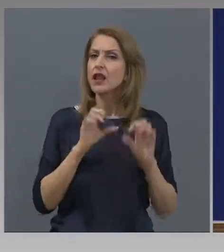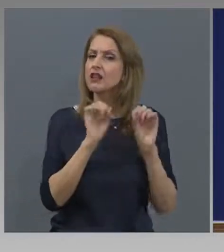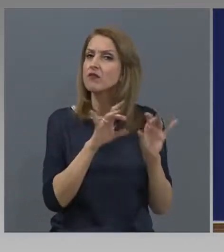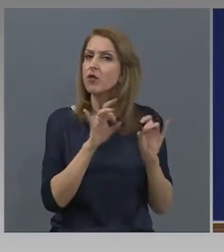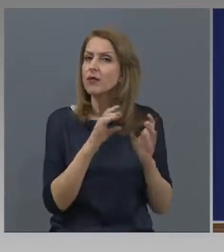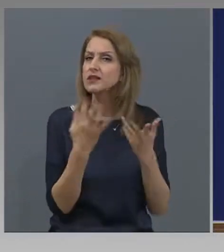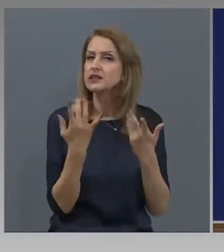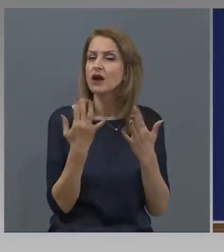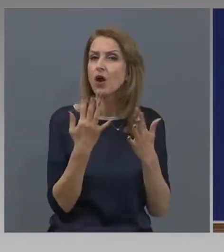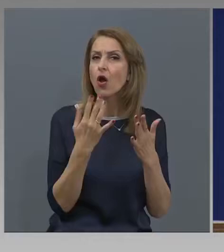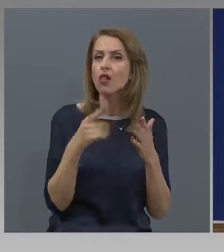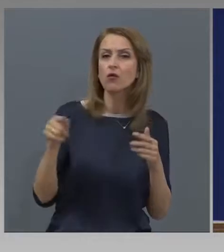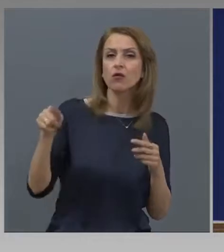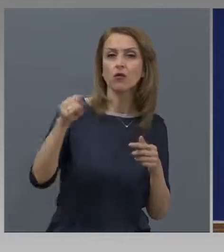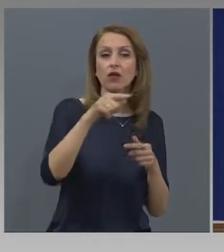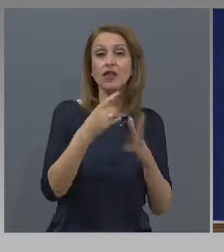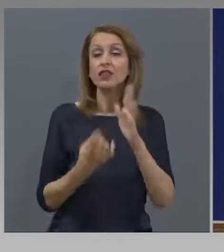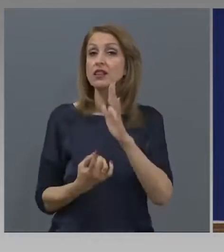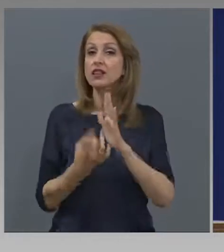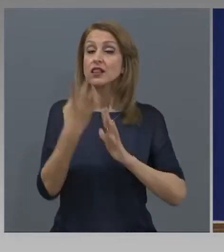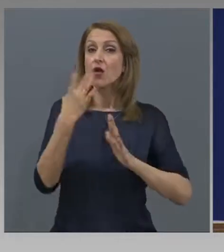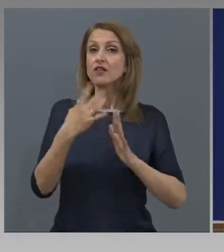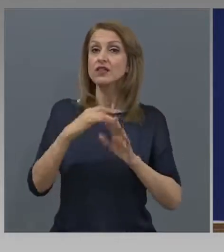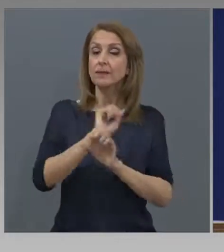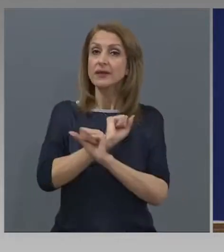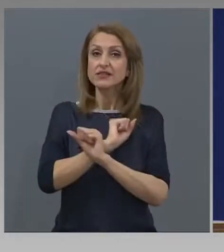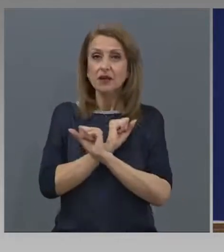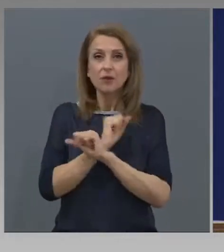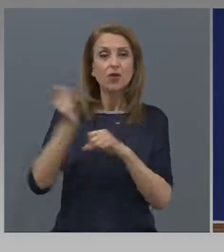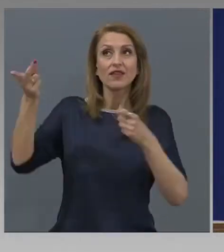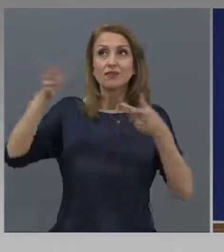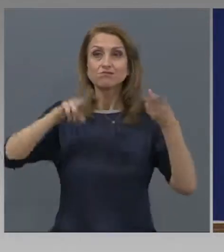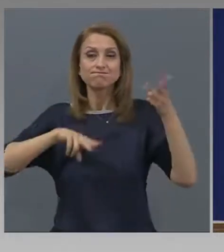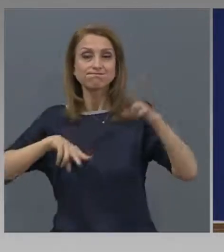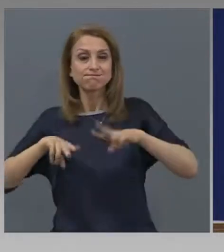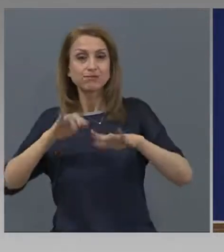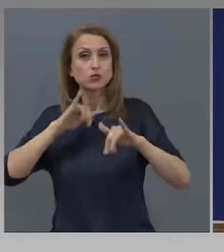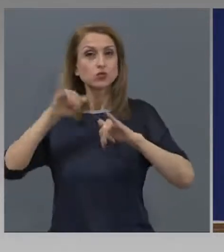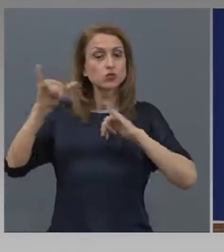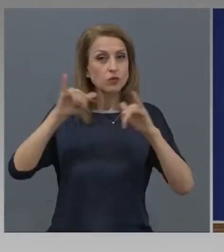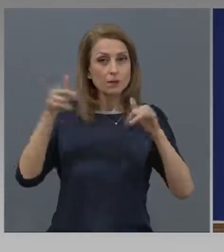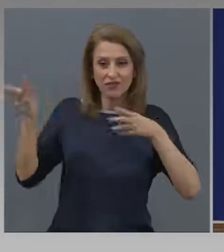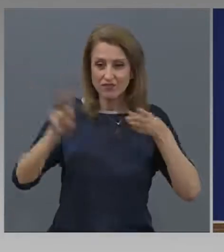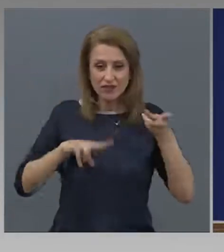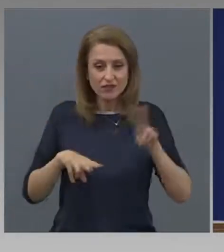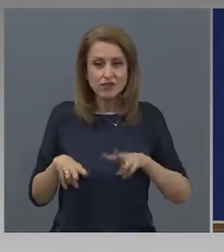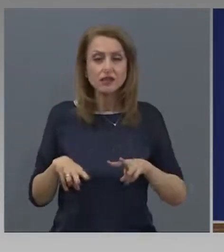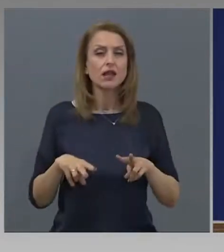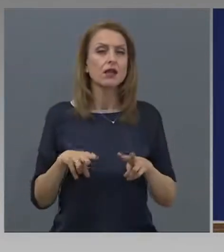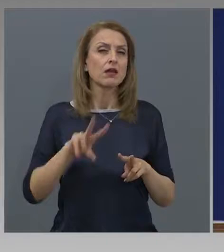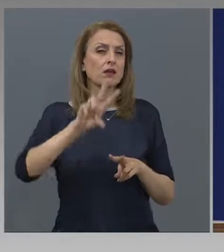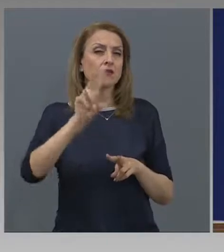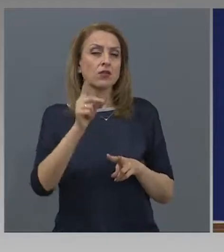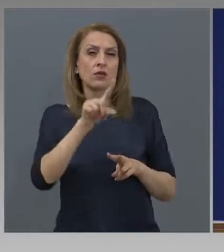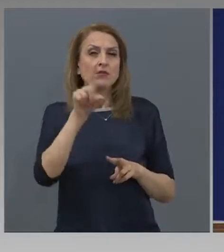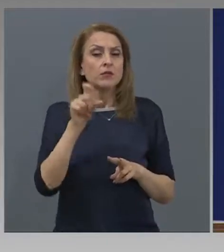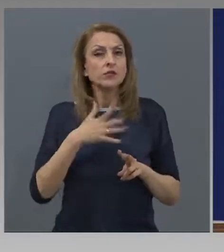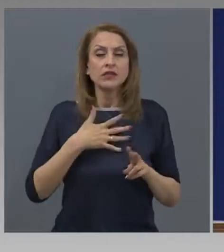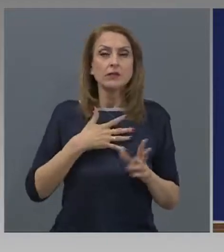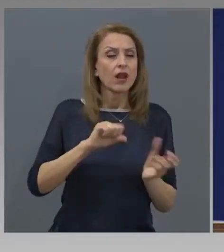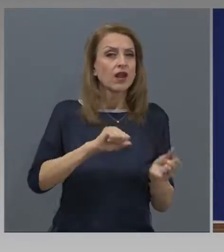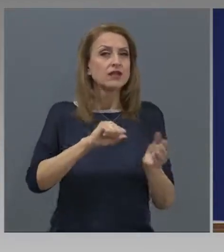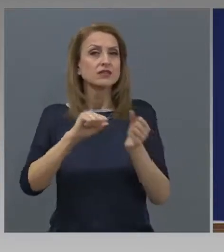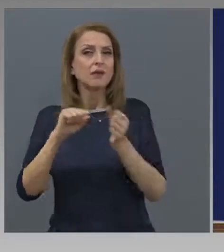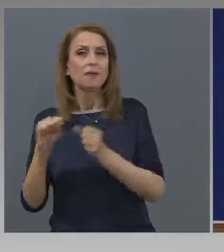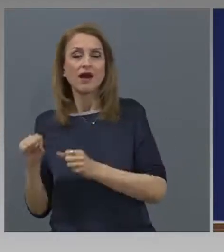новорегистрираните безработни са българи, завърнали са от чужбина? И втори въпрос на наши зрители, има ли забавене с